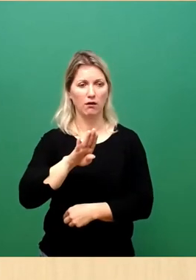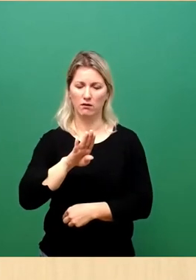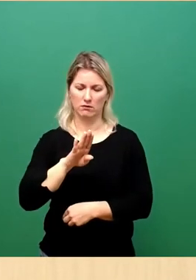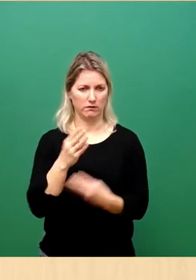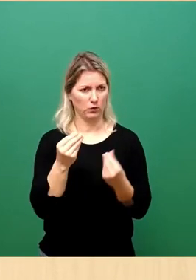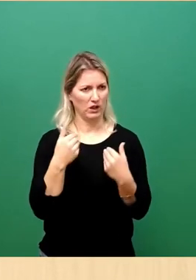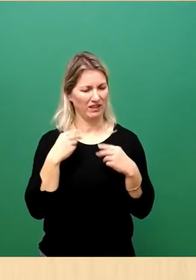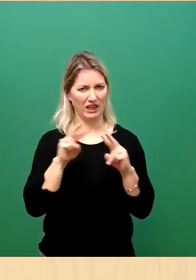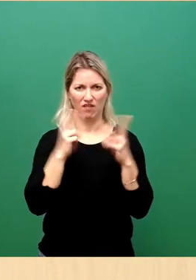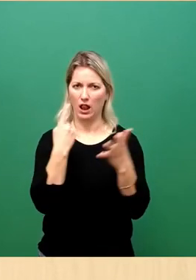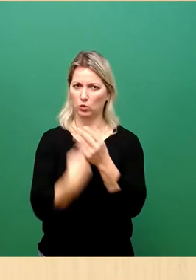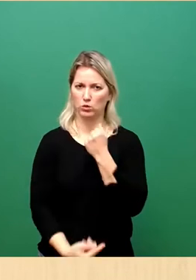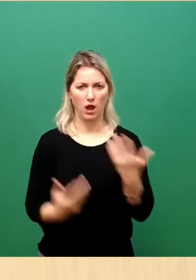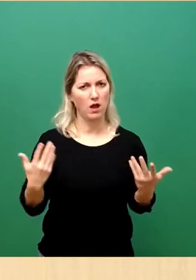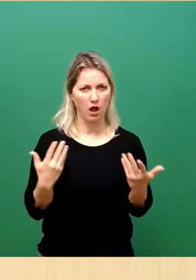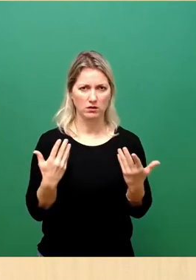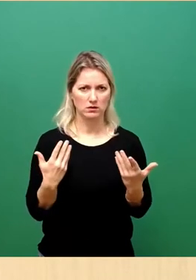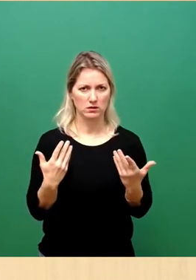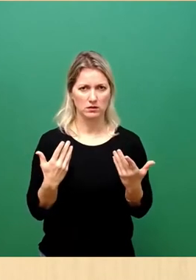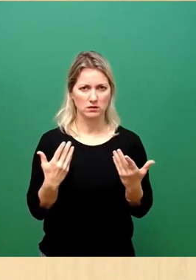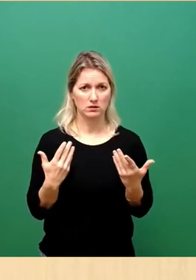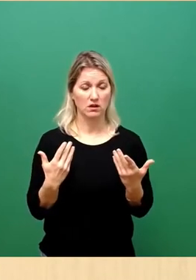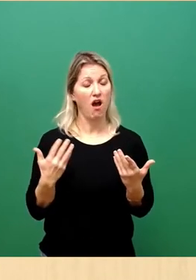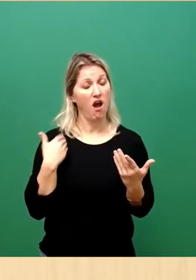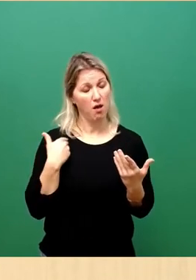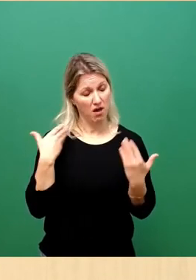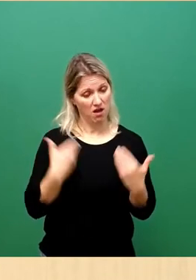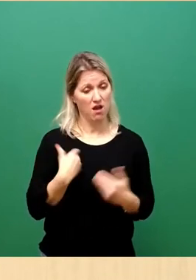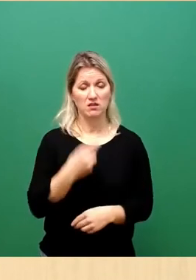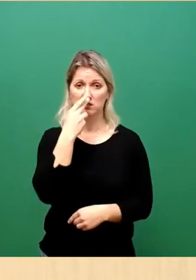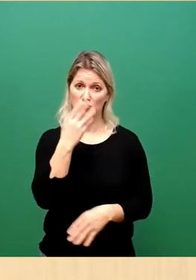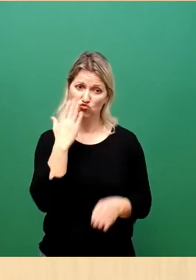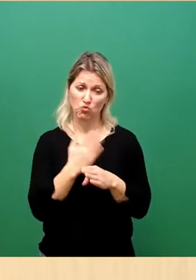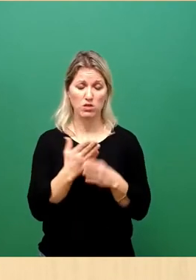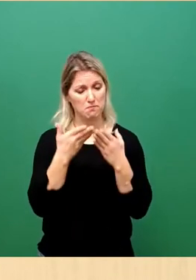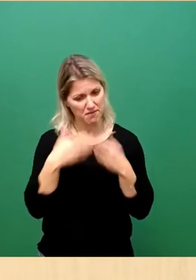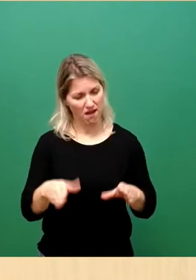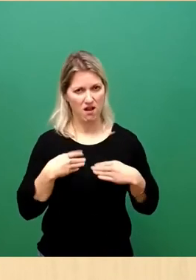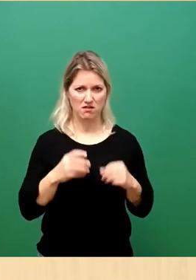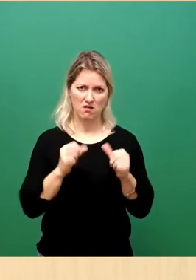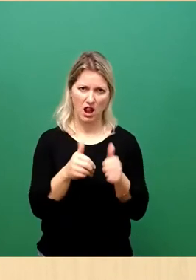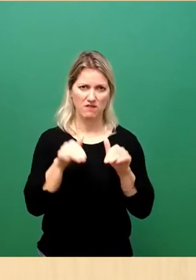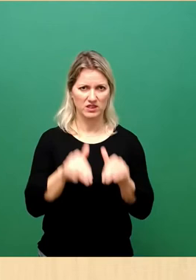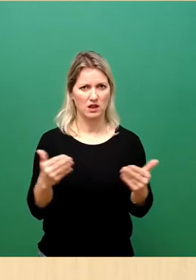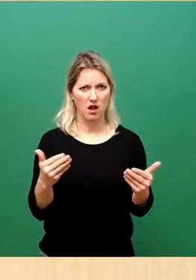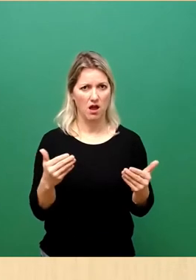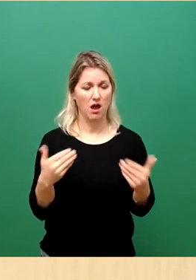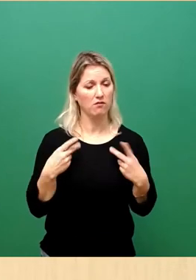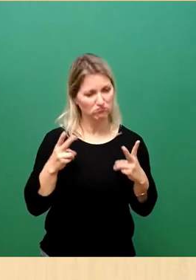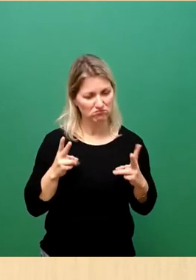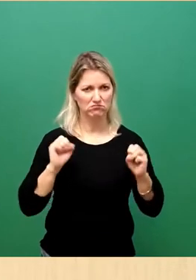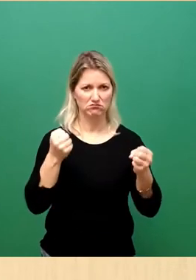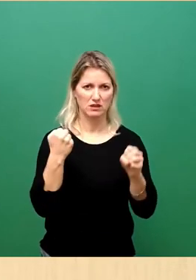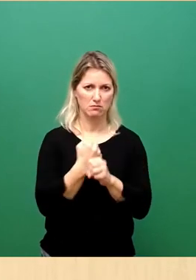Doch die Zivilgesellschaft hat eindrucksvoll bewiesen, dass wir bereit sind zu helfen und dass wir das nun tun. Wir haben eine